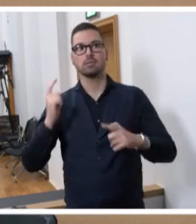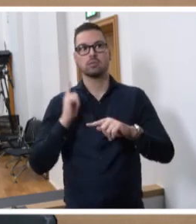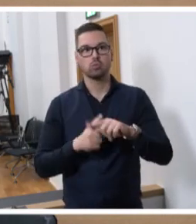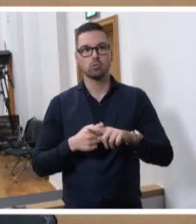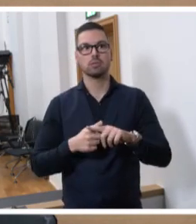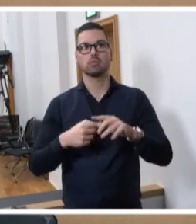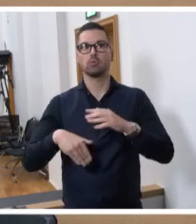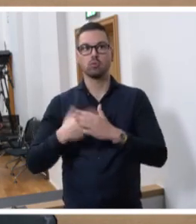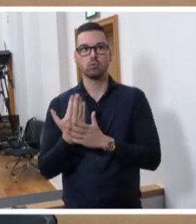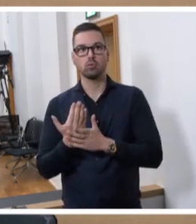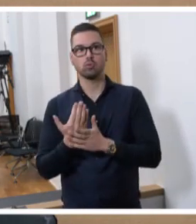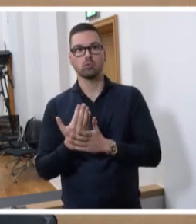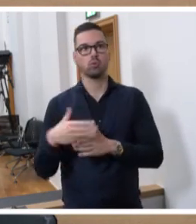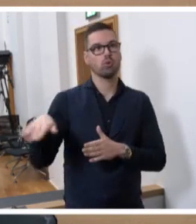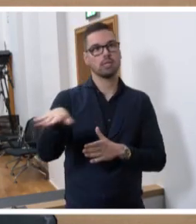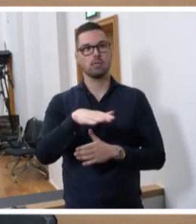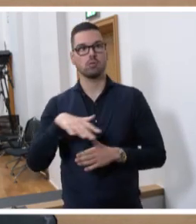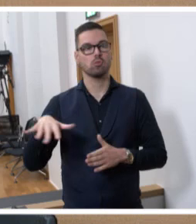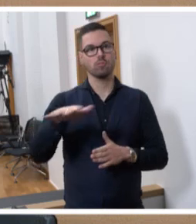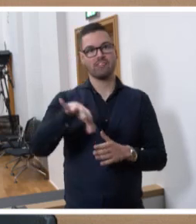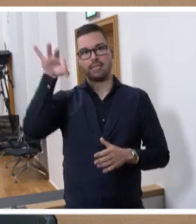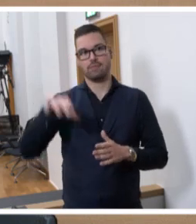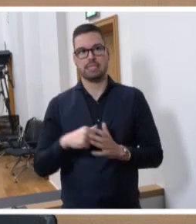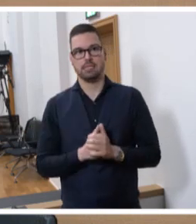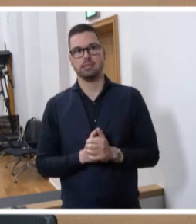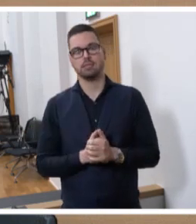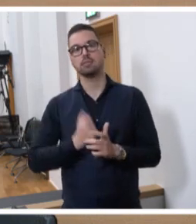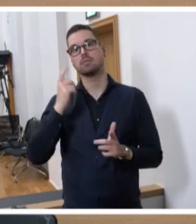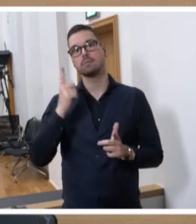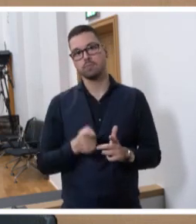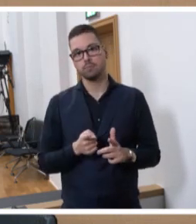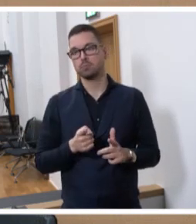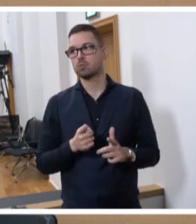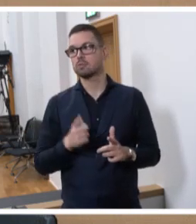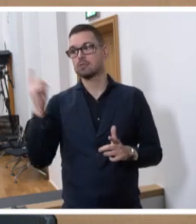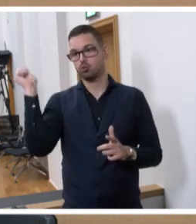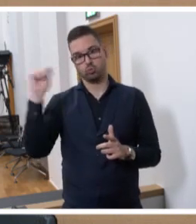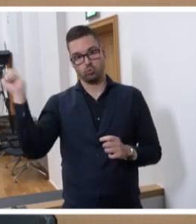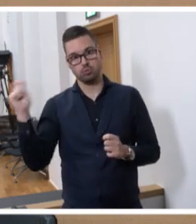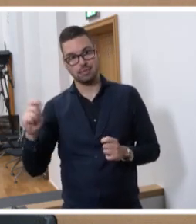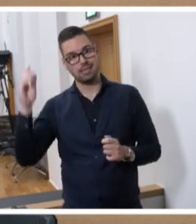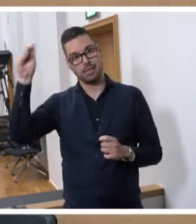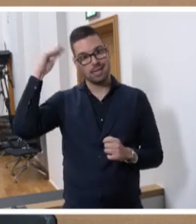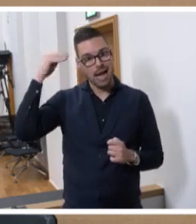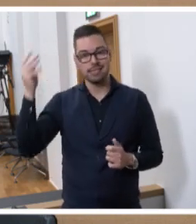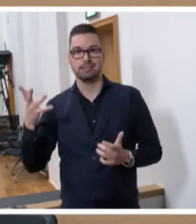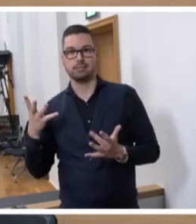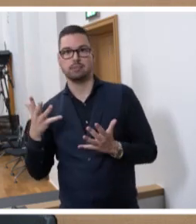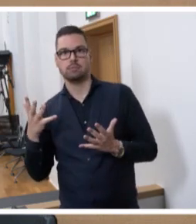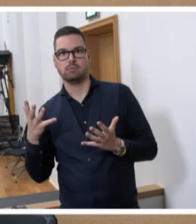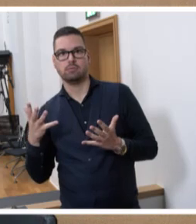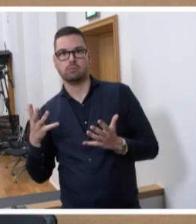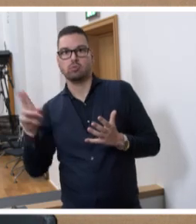in einer neuen Umgebung zurechtfinden. Man muss sich, während man studiert, lernt und sich an der